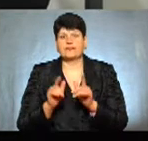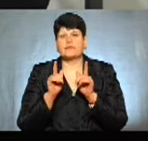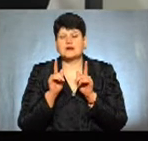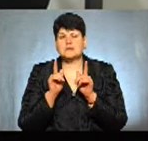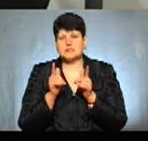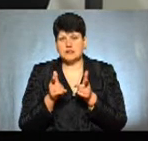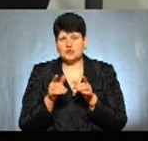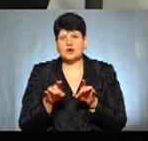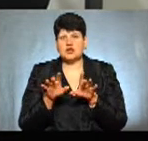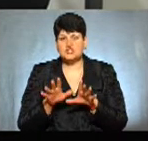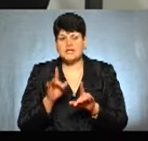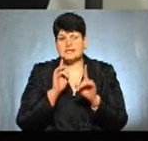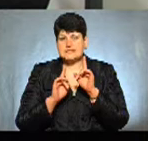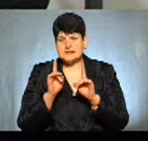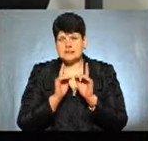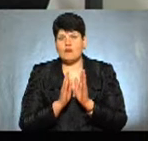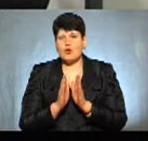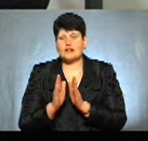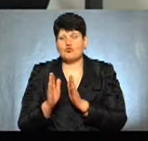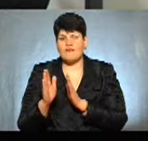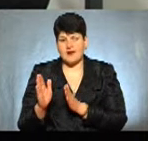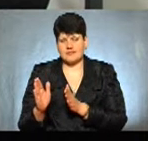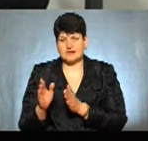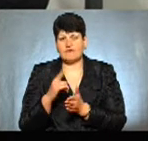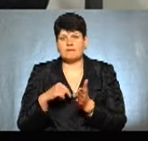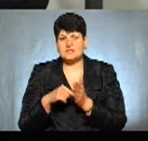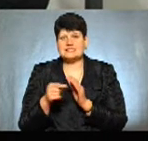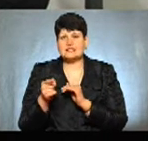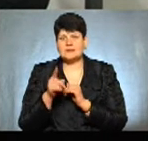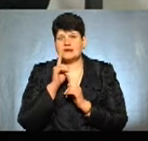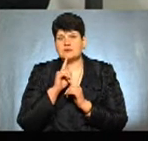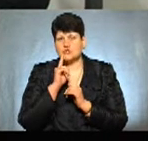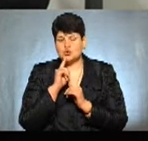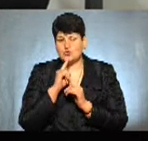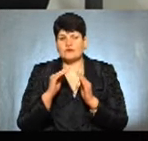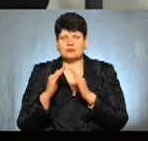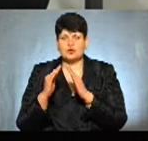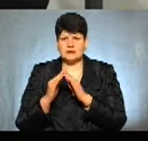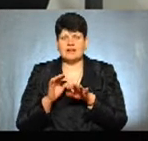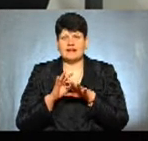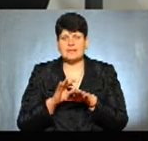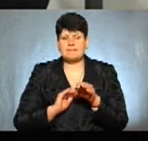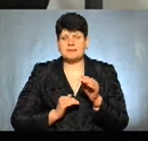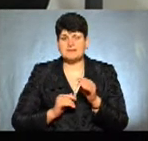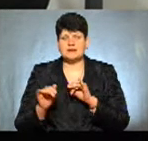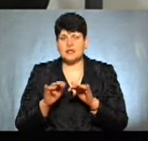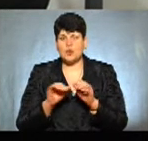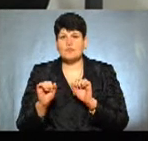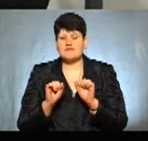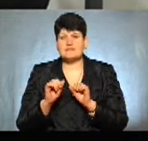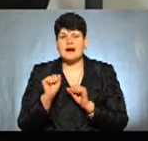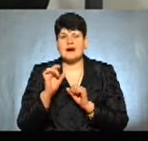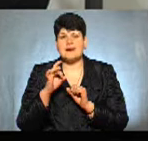рішення сесії щодо упорядкування в місті Тернополі тимчасових споруд для ведення підприємцівської діяльності, управлінням архітектури